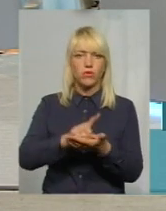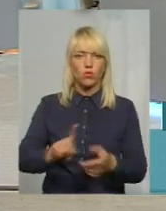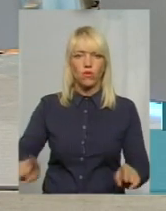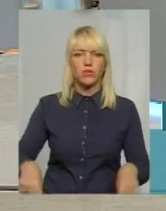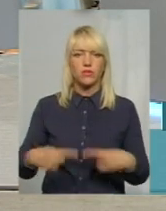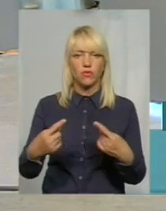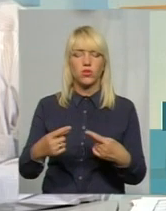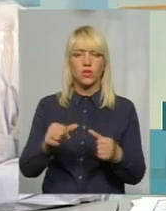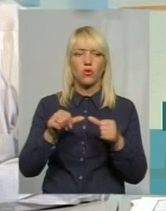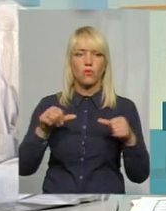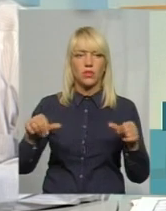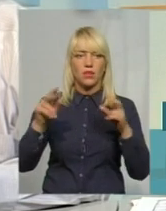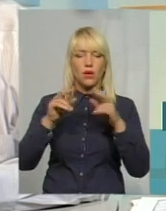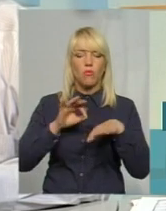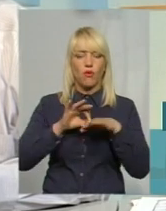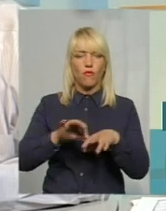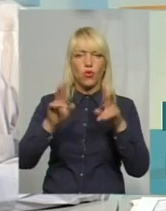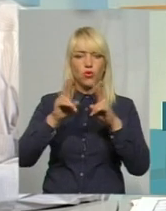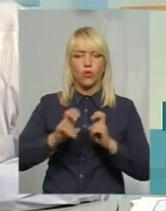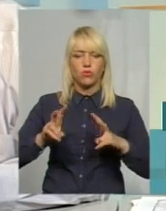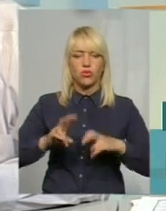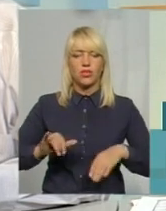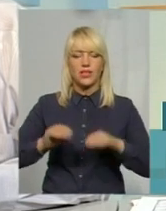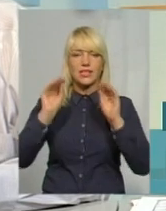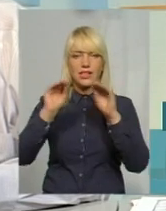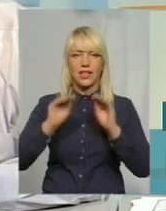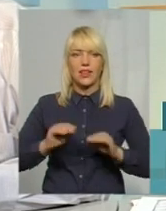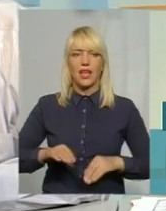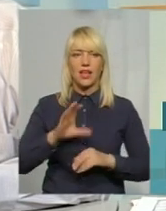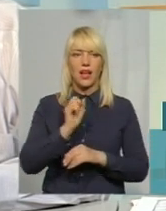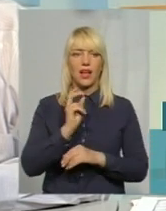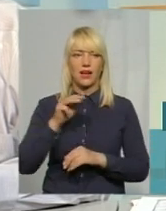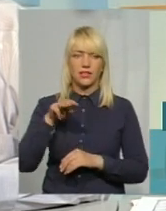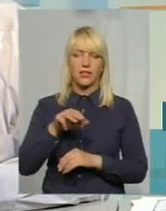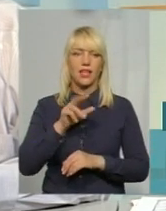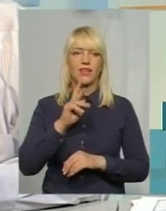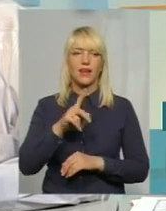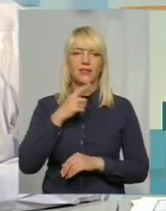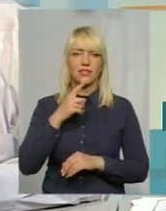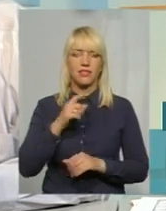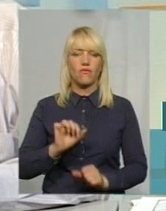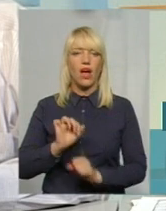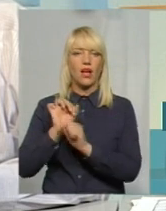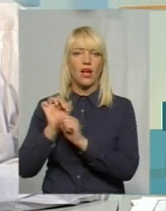і комісія проводить обстеження, і складає відповідний акт, як сказав пан депутат, адвокат.